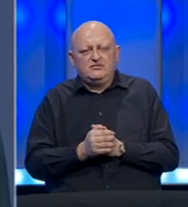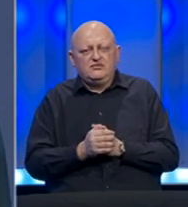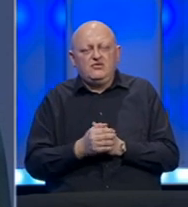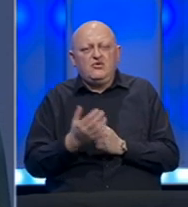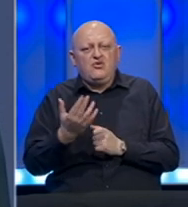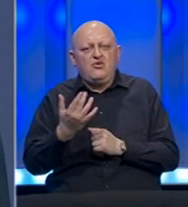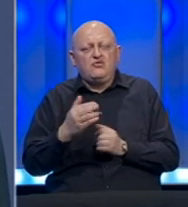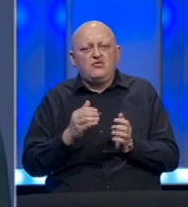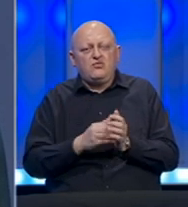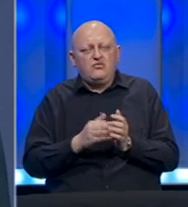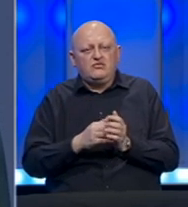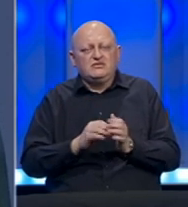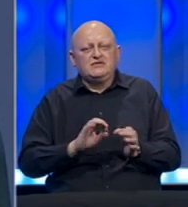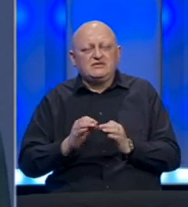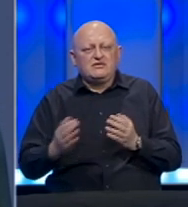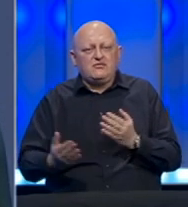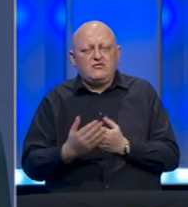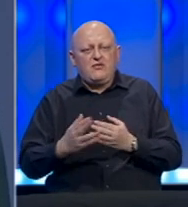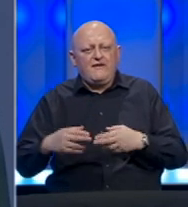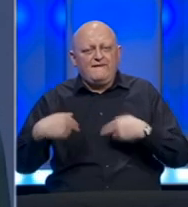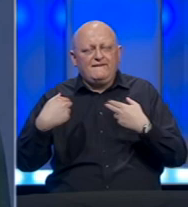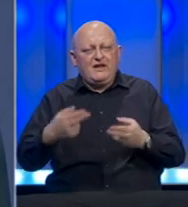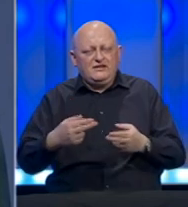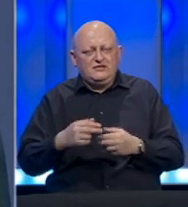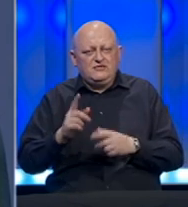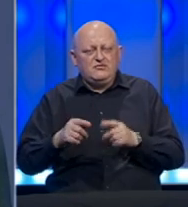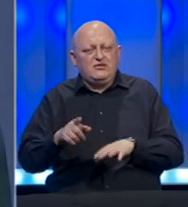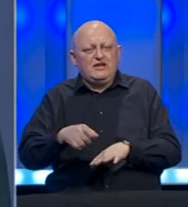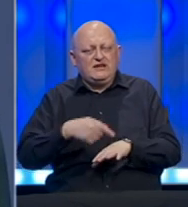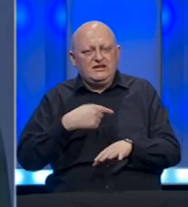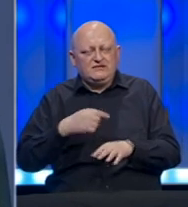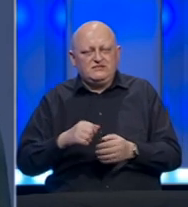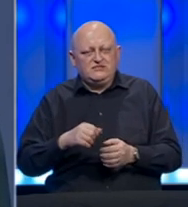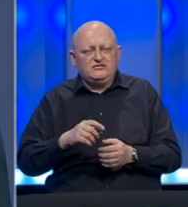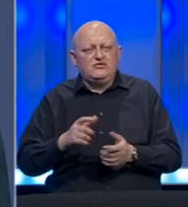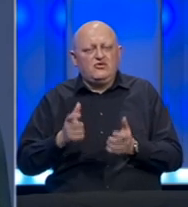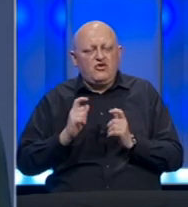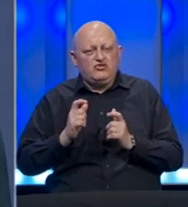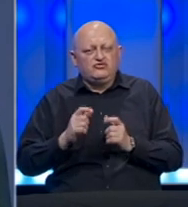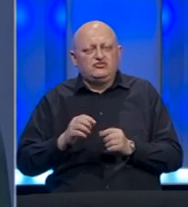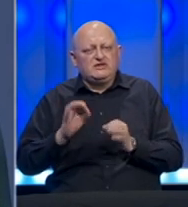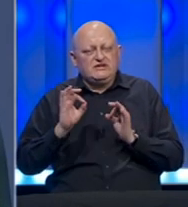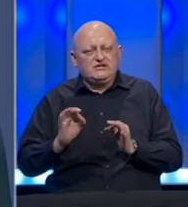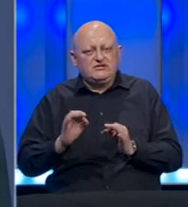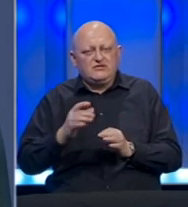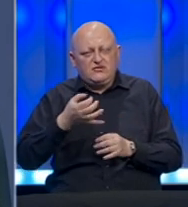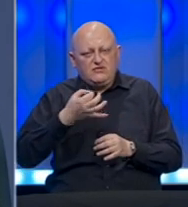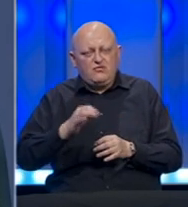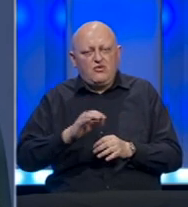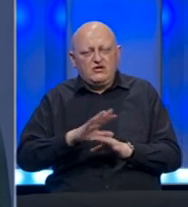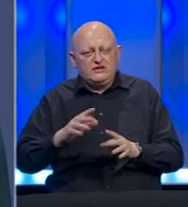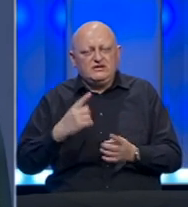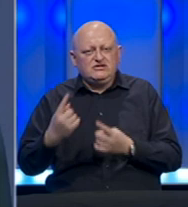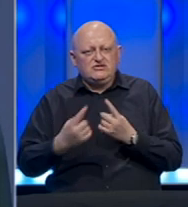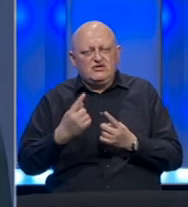ukoliko bude potrebno, spremni smo ponovo da vratimo ili da nastavimo i očekujemo iskreno da će sve bolja